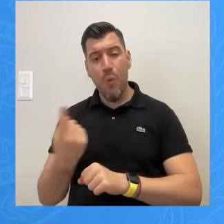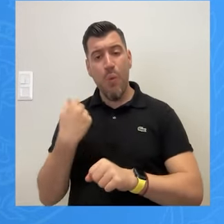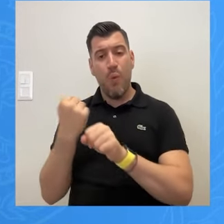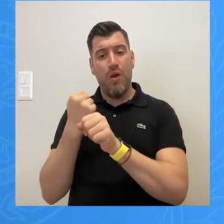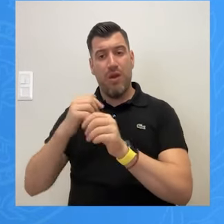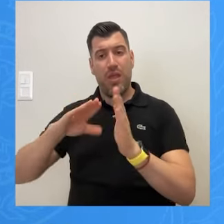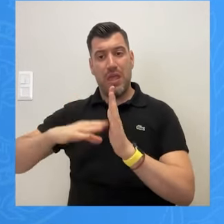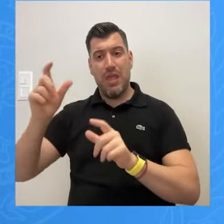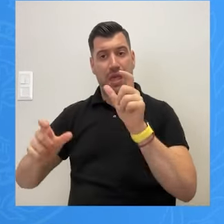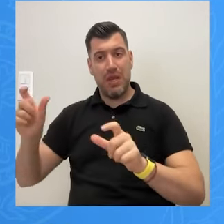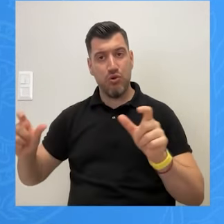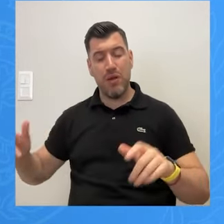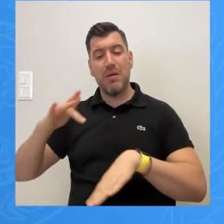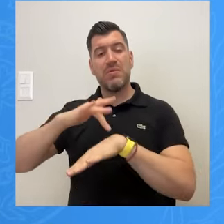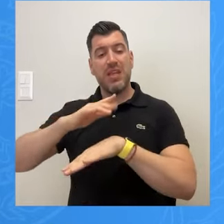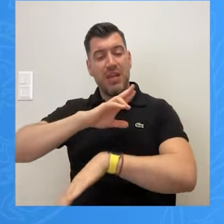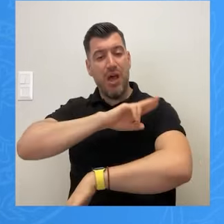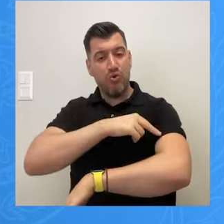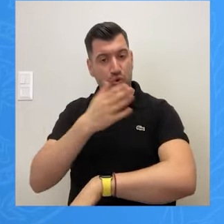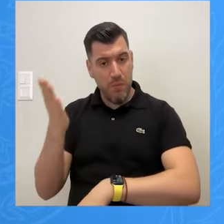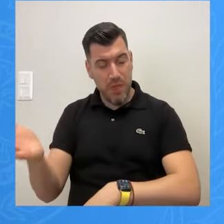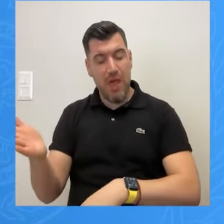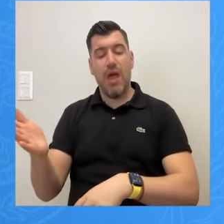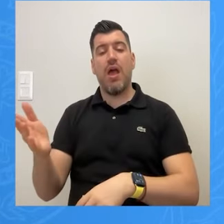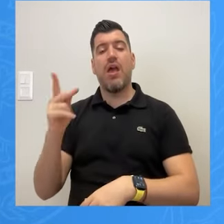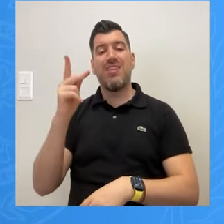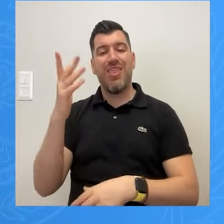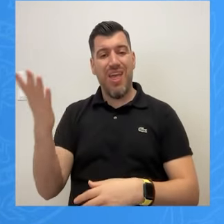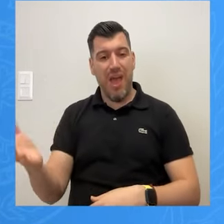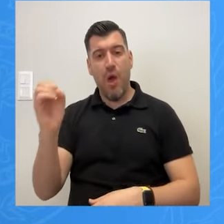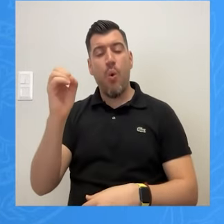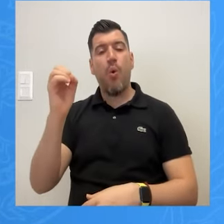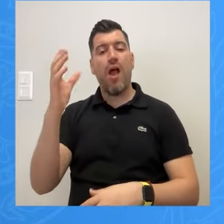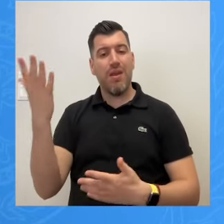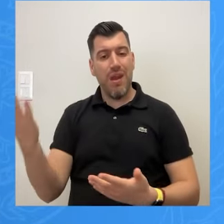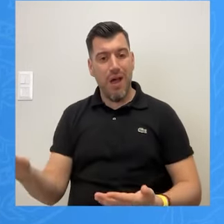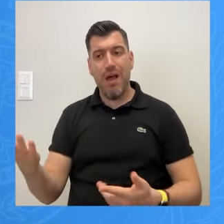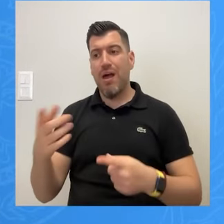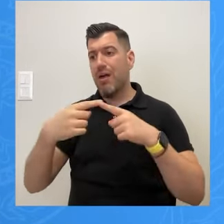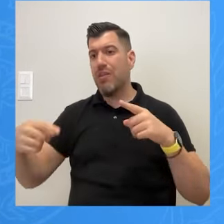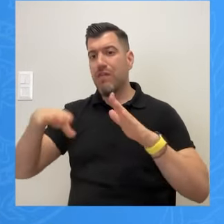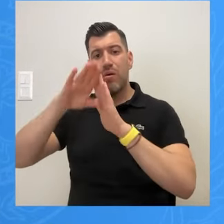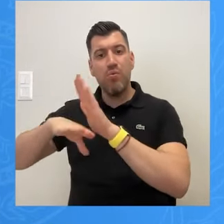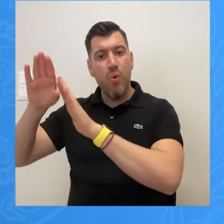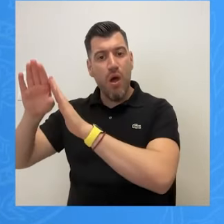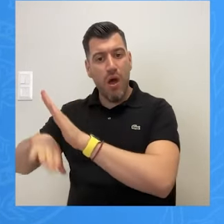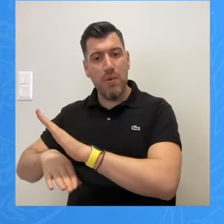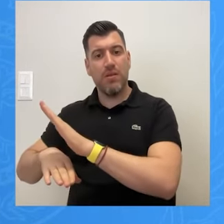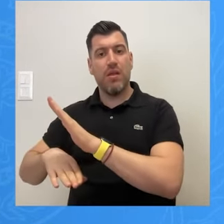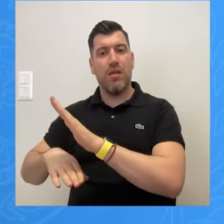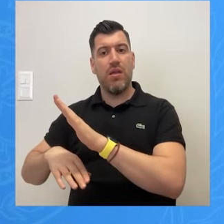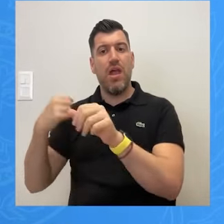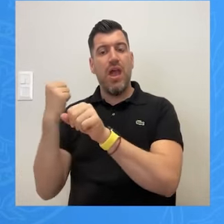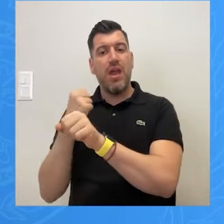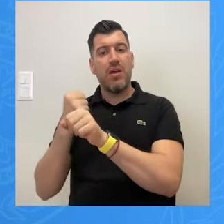Στα ψυχιατρικά νοσοκομεία, στο ΚΕΘΕΑ, στο Νοκανά, στα προγράμματα, στους εργαζόμενους των κέντρων